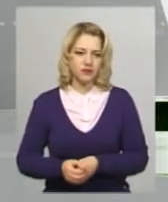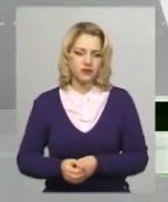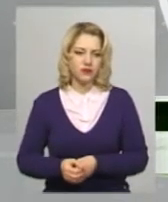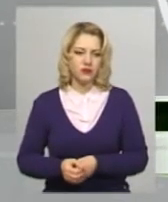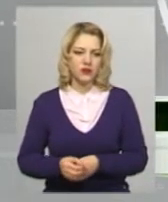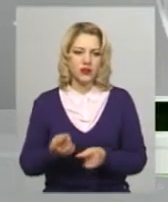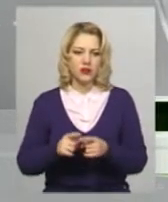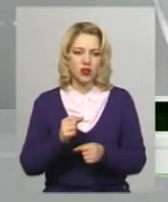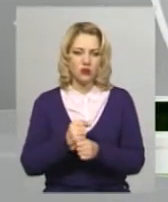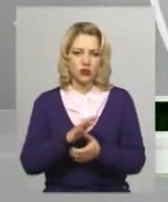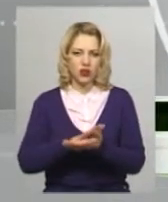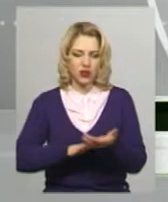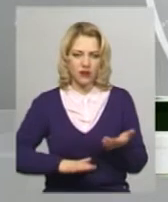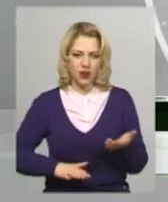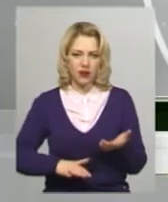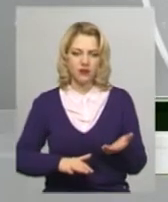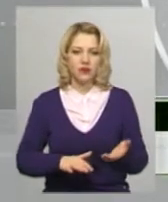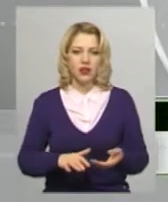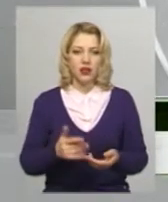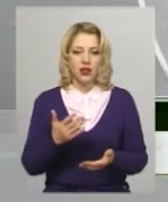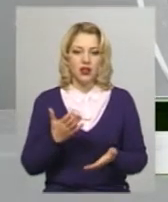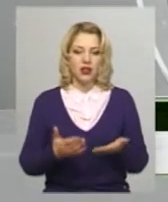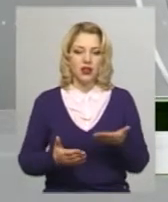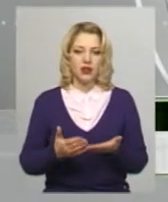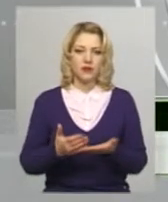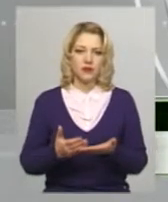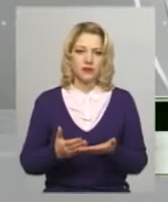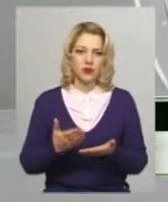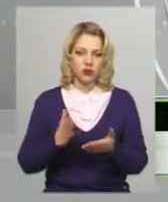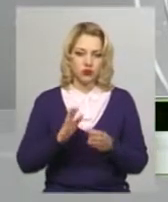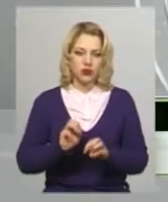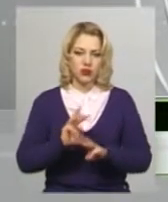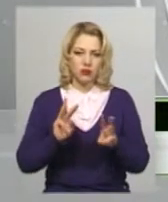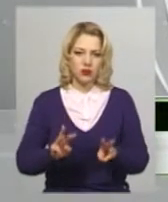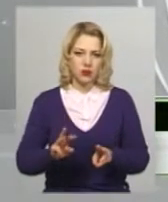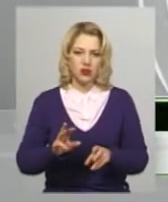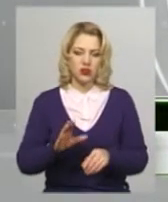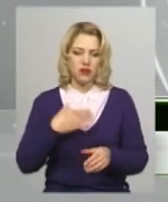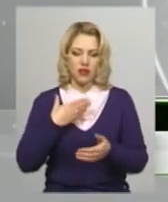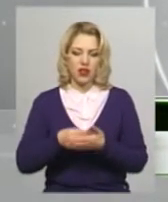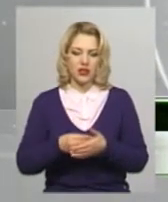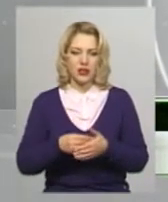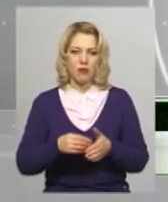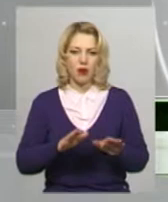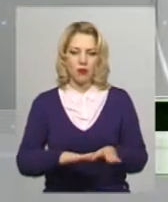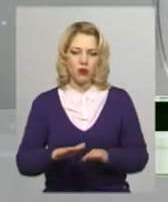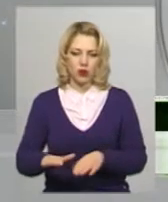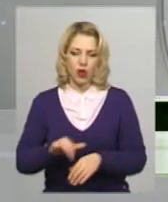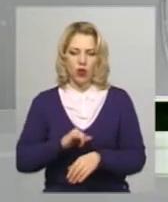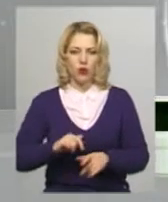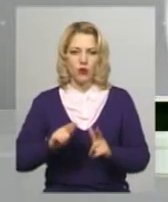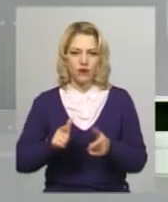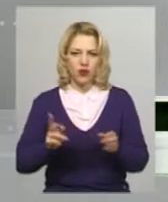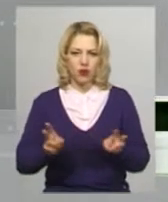Ця робота надалі триває, і якщо всі населені пункти будуть забезпечені власними пунктами добровільних пожежних дружин,